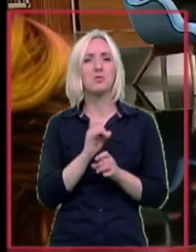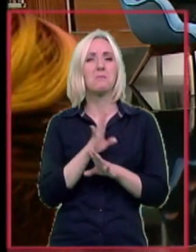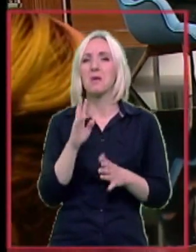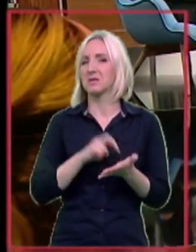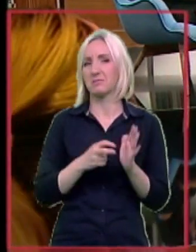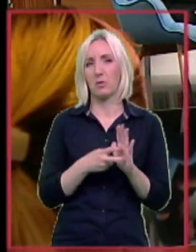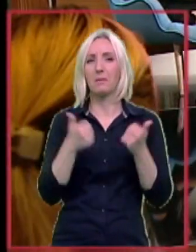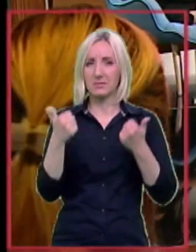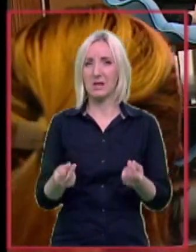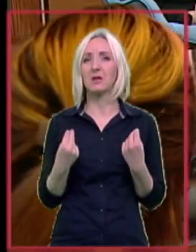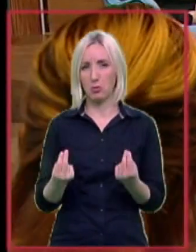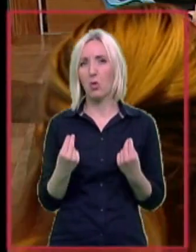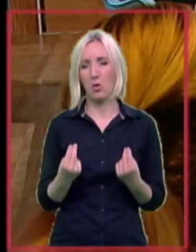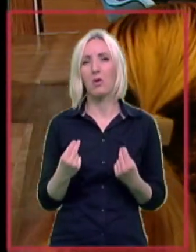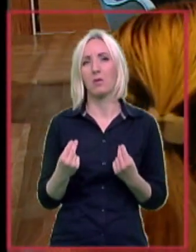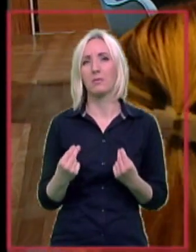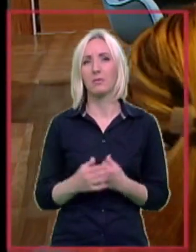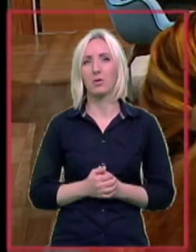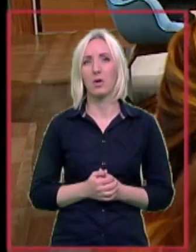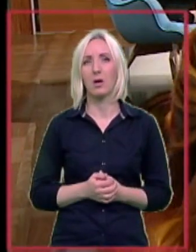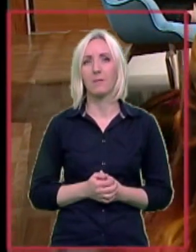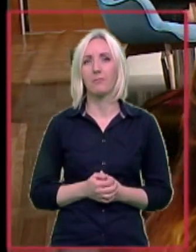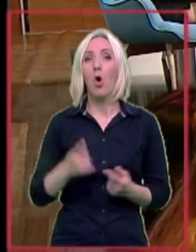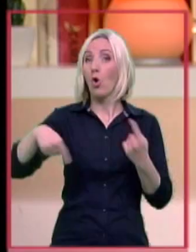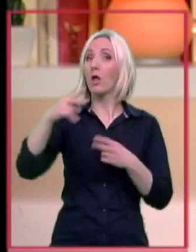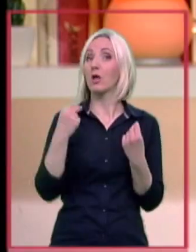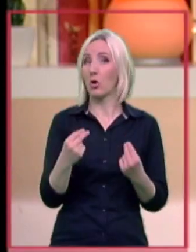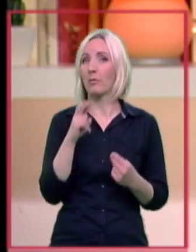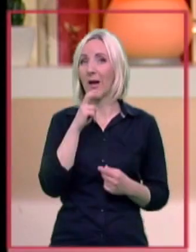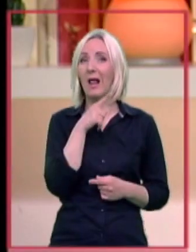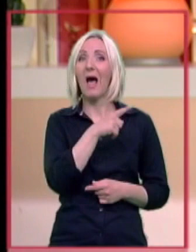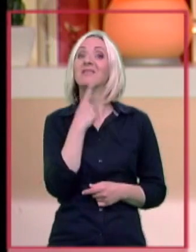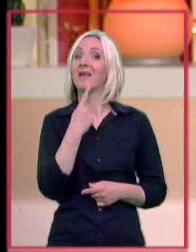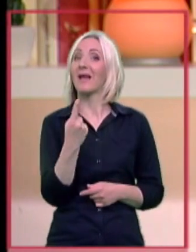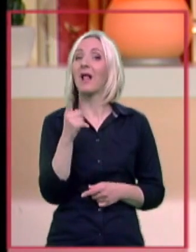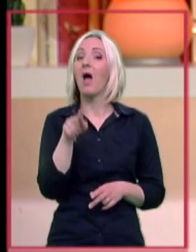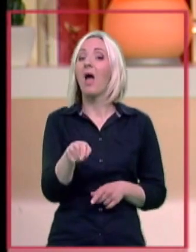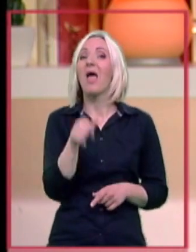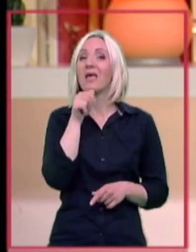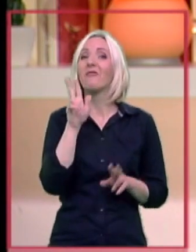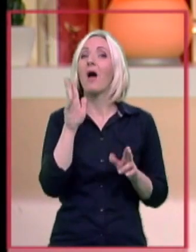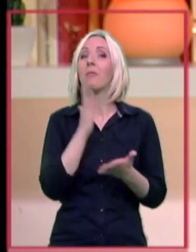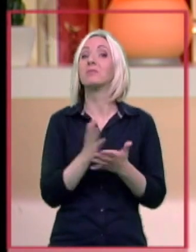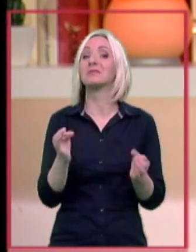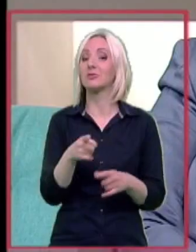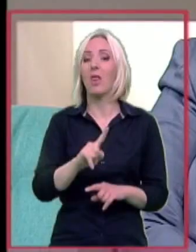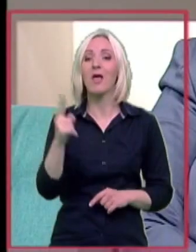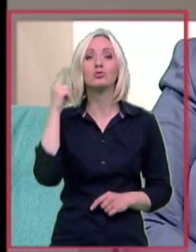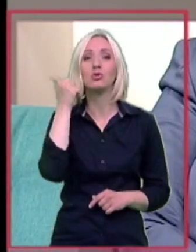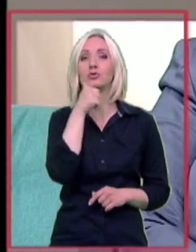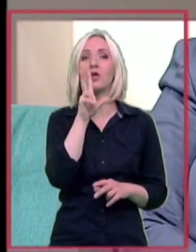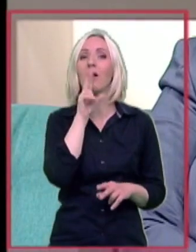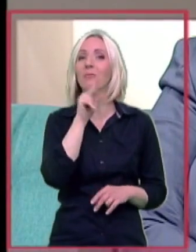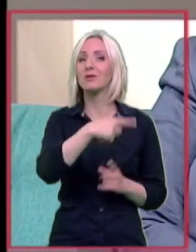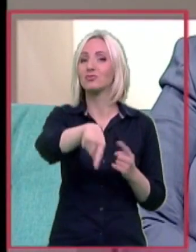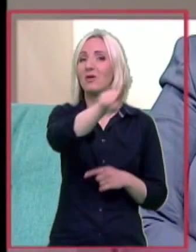problema. Sada je dobro. Da, Sada okolina dobro reaguje. Ali pomenuli ste, kaže, imala je sreću da ne čuje šta pričaju mame i tako dalje. A